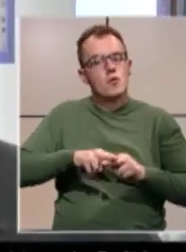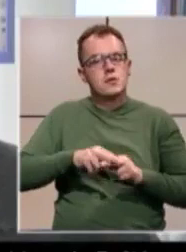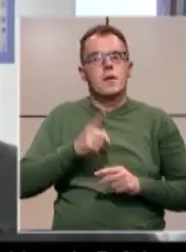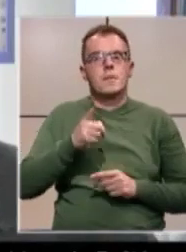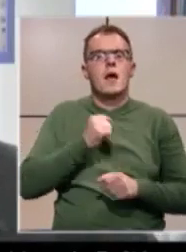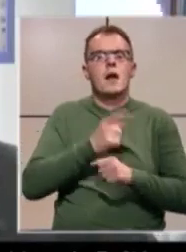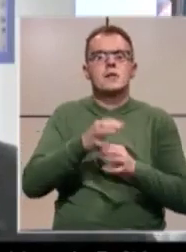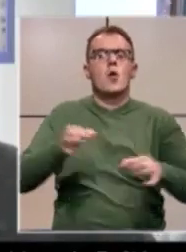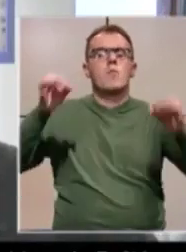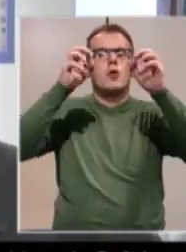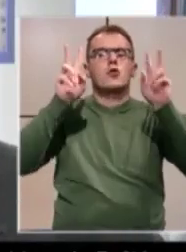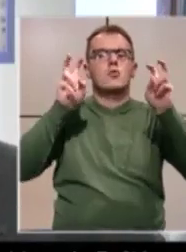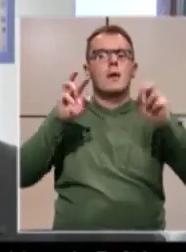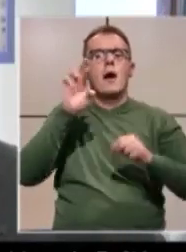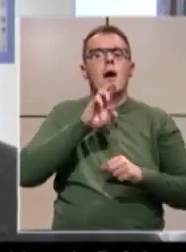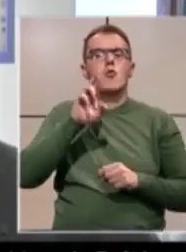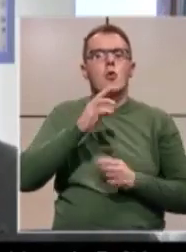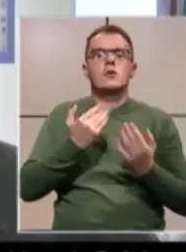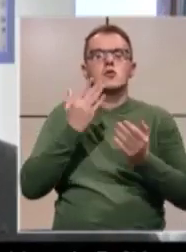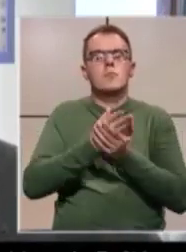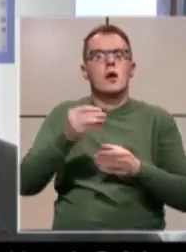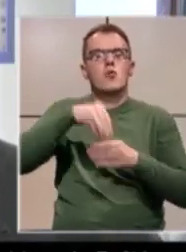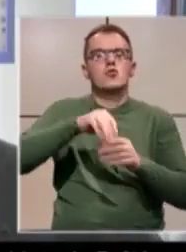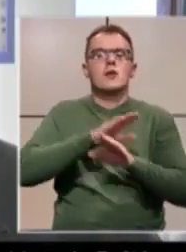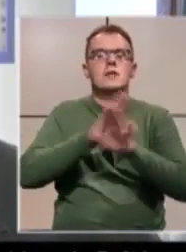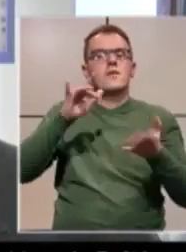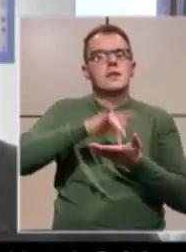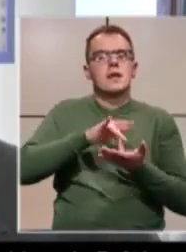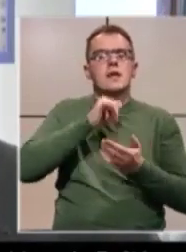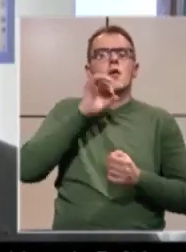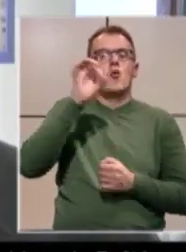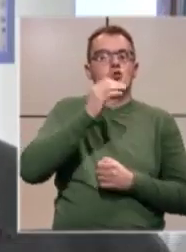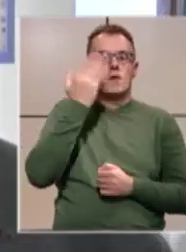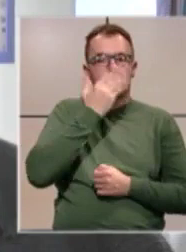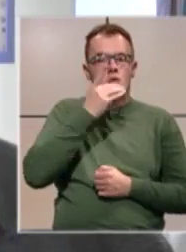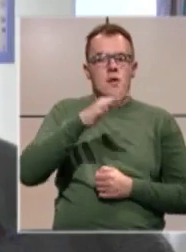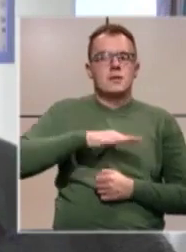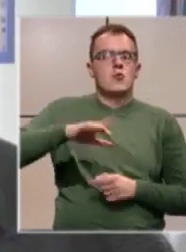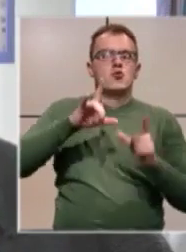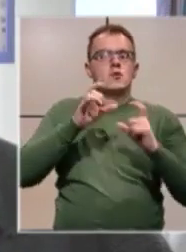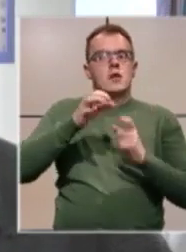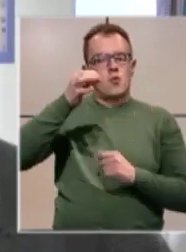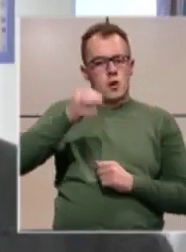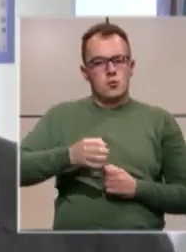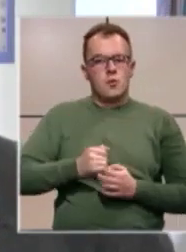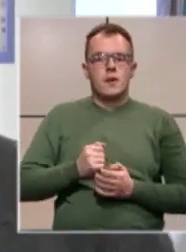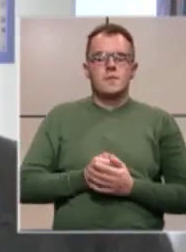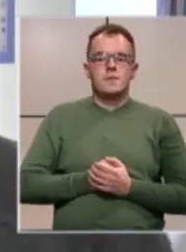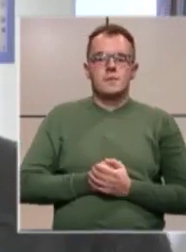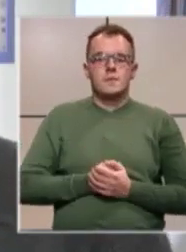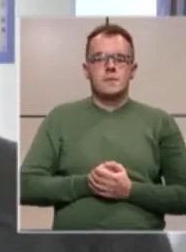projektu na temu ekologije. Gdje su bila uključene sve srednje i osnovne škole sa područja Unsku-Sanskog kantona.